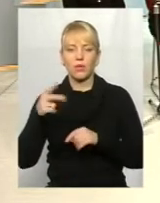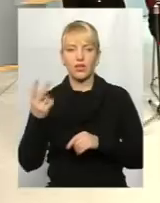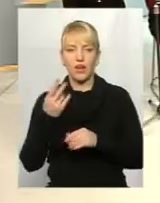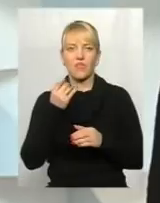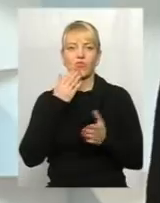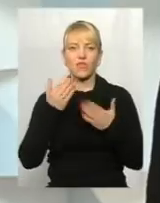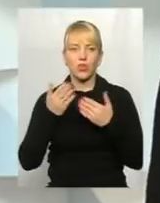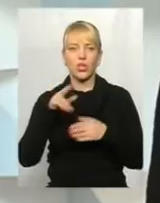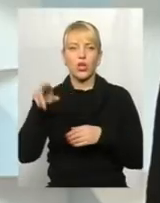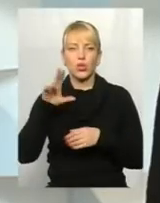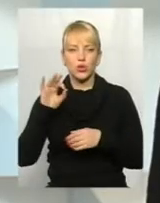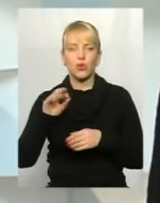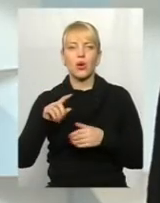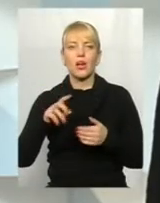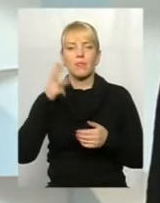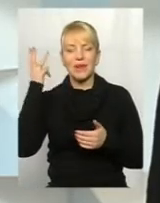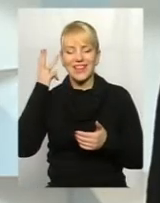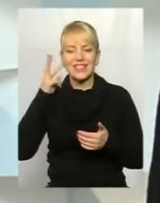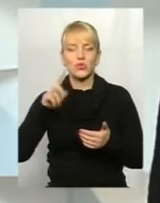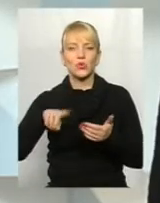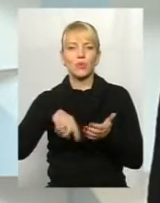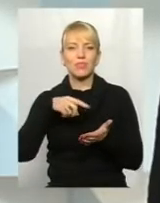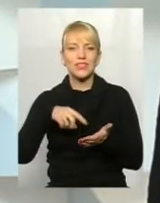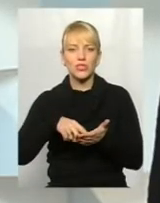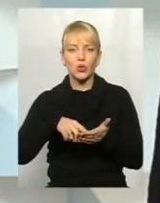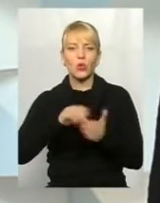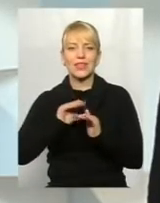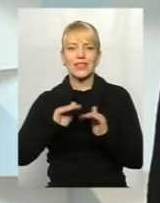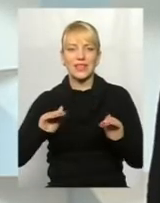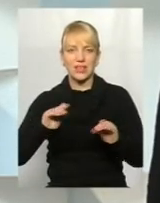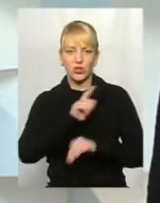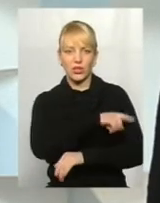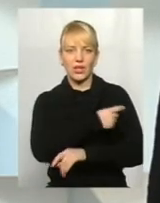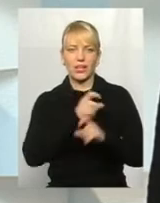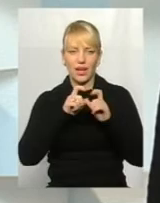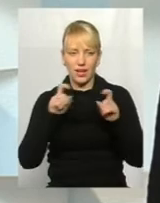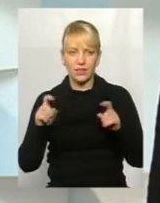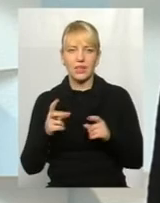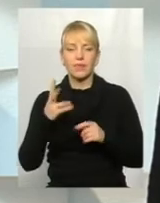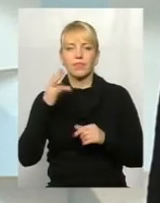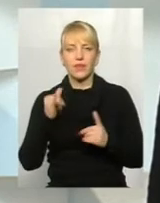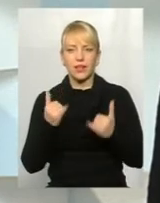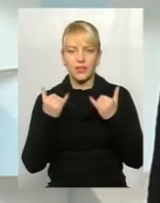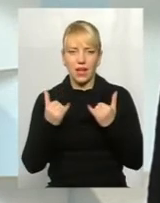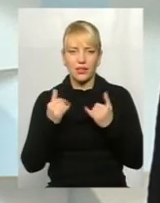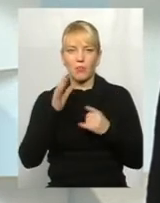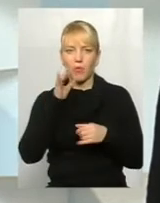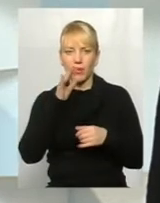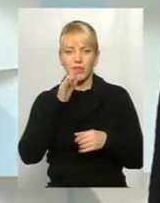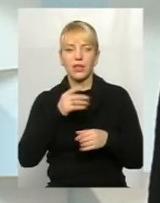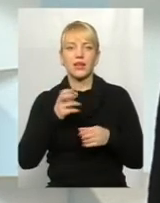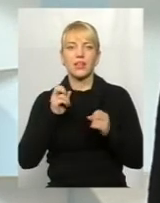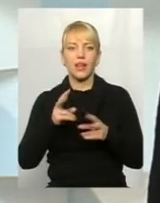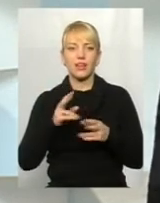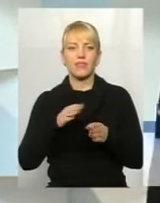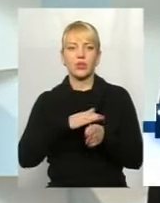Хмельницької міської дитячої лікарні, до амбулаторно-поліклінічного відділення. На даний момент, так як